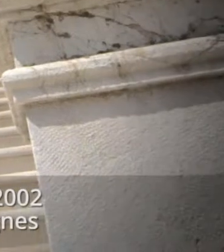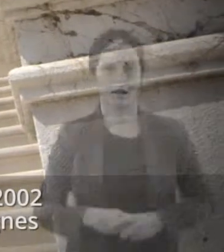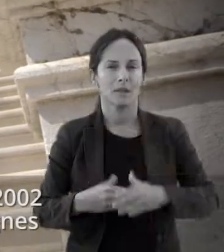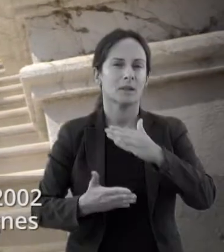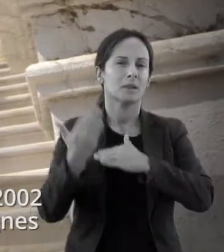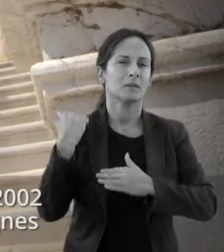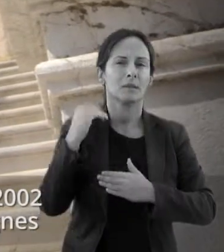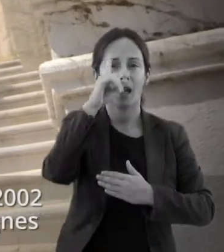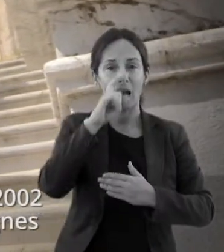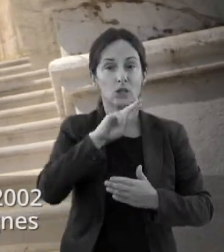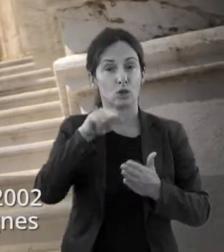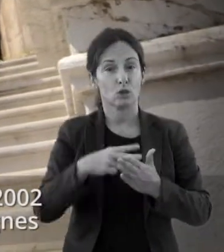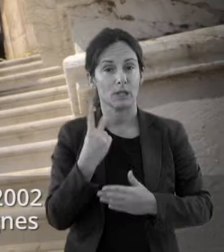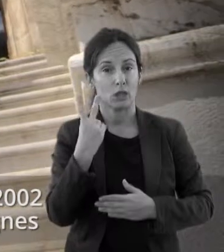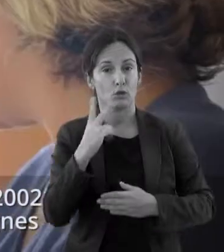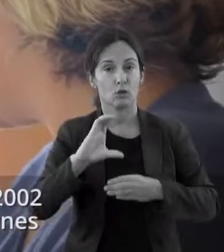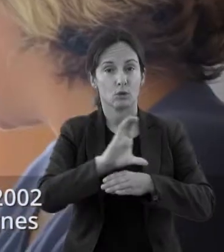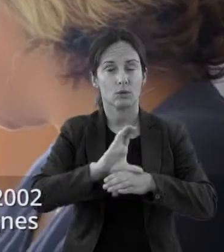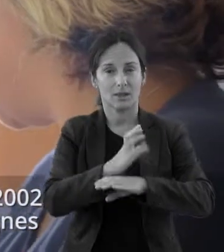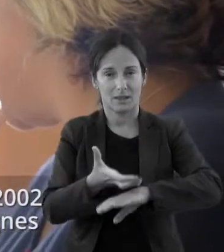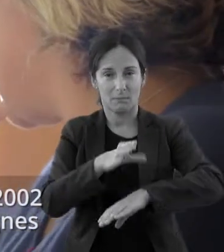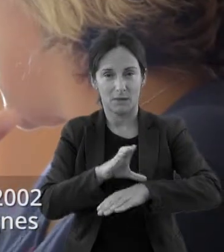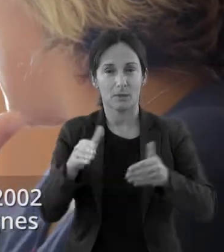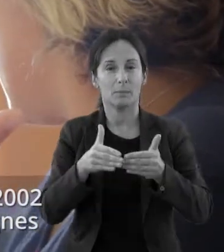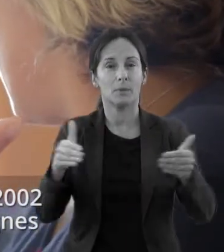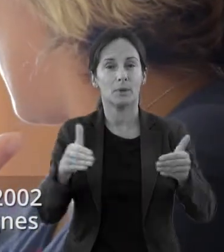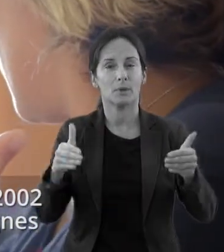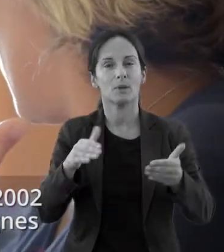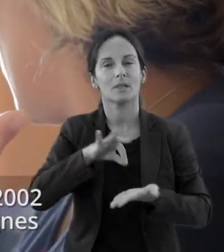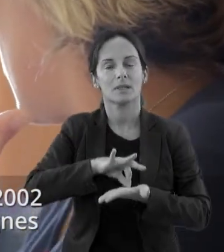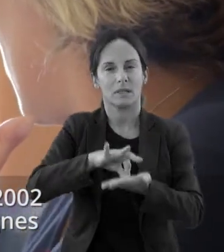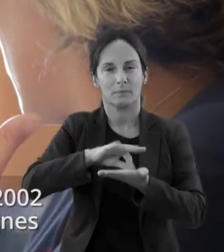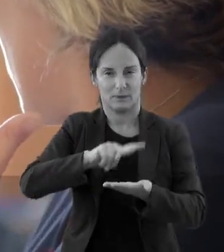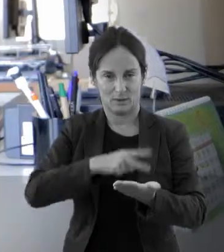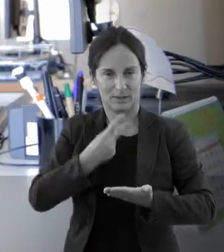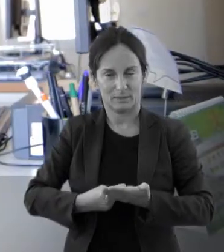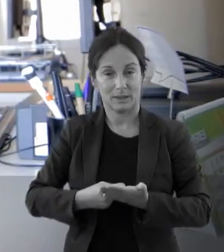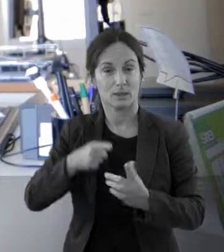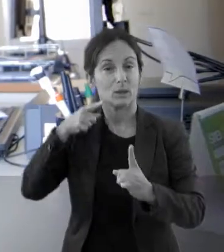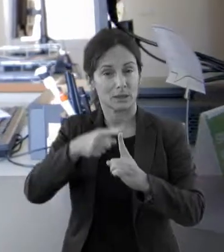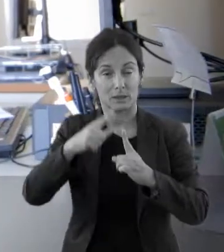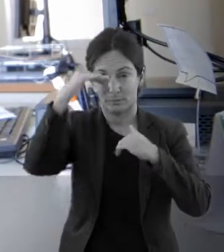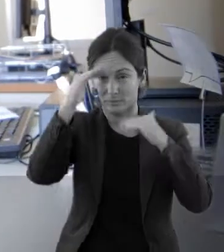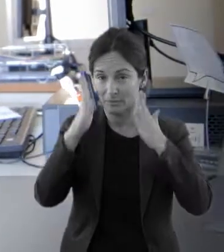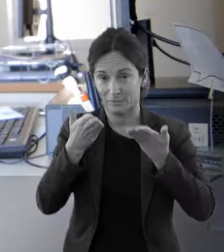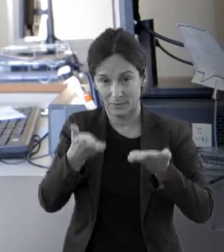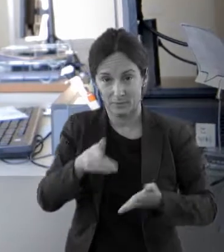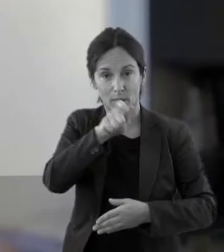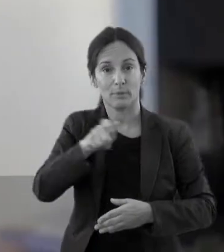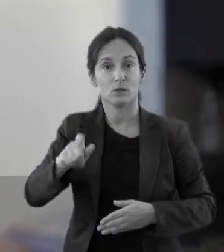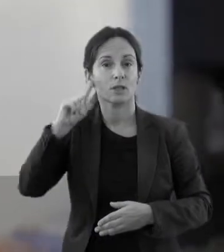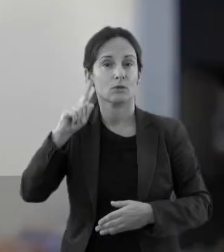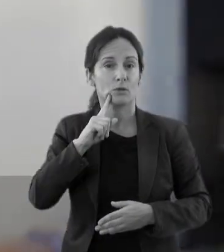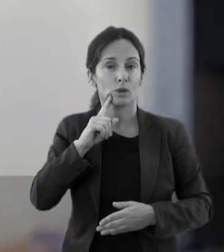El Consell de Mallorca disposa des de l'any 2002 d'un servei d'interpretació de llengua de signes adreçat a totes les persones